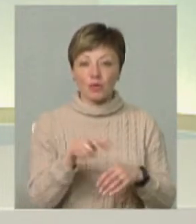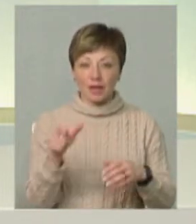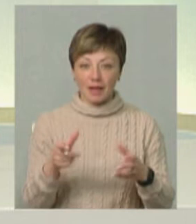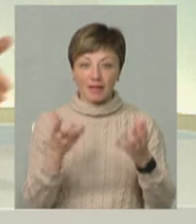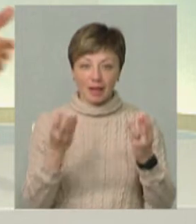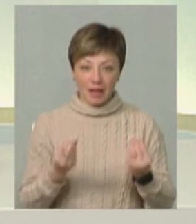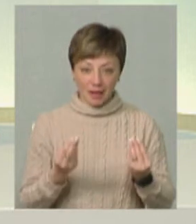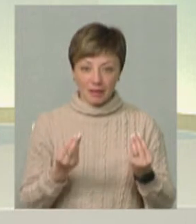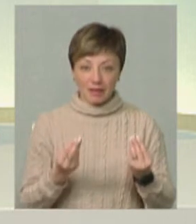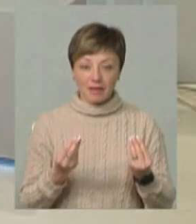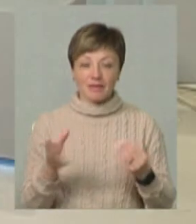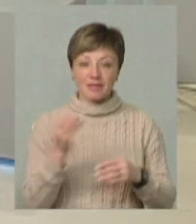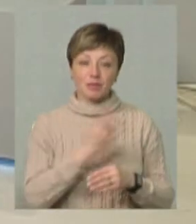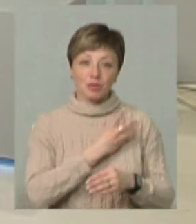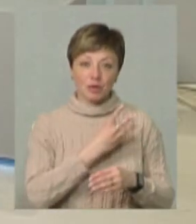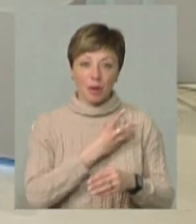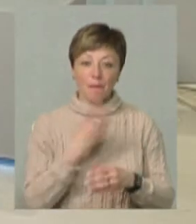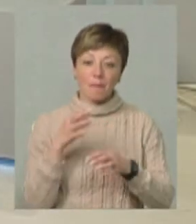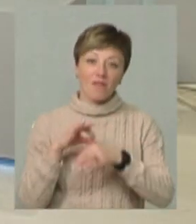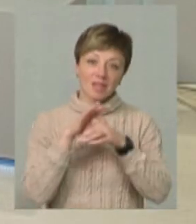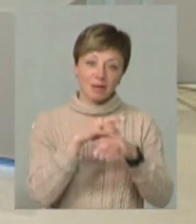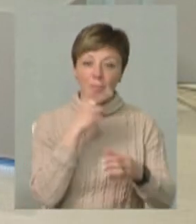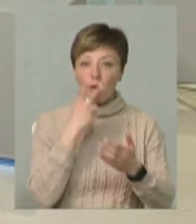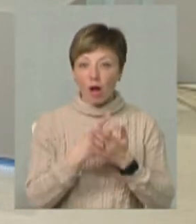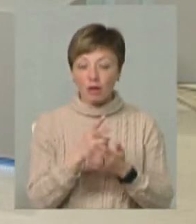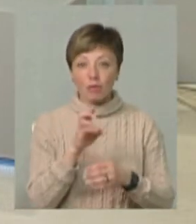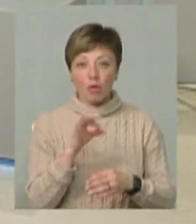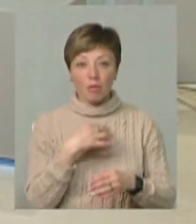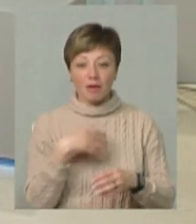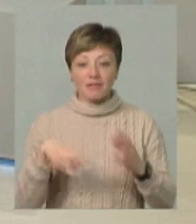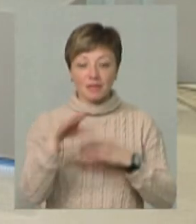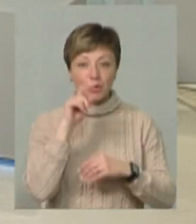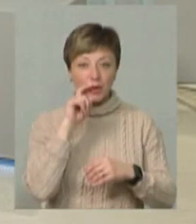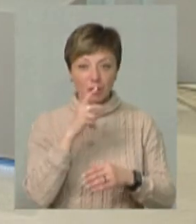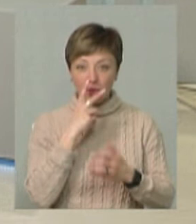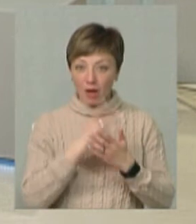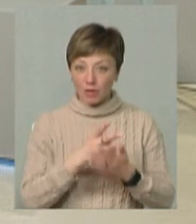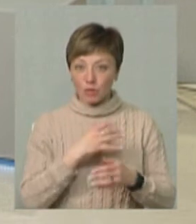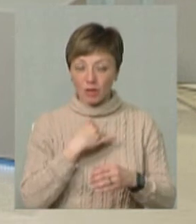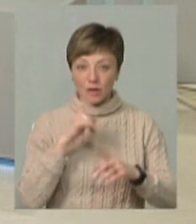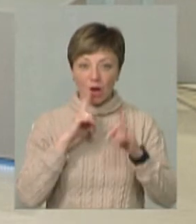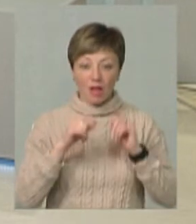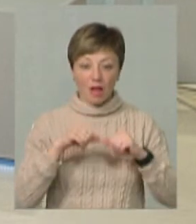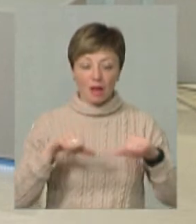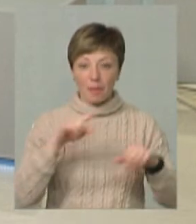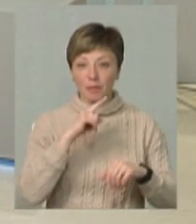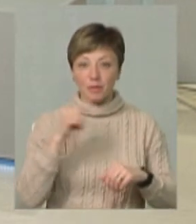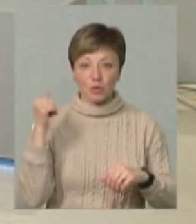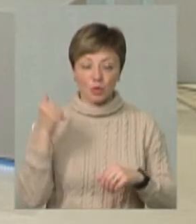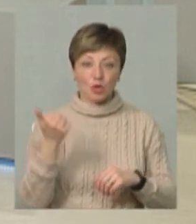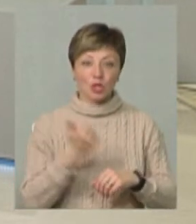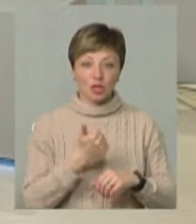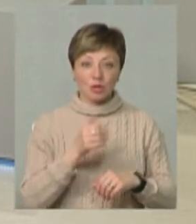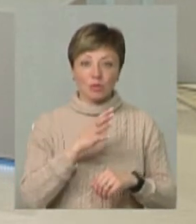в якийсь день, так? Всіх охочить. І повеземо і покажемо. Бо ми показували цілі Україні. Сьогодні, коли у колегія була, оце ж минулого тижня,